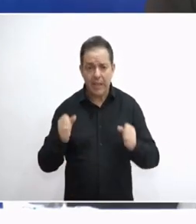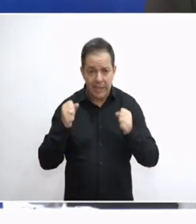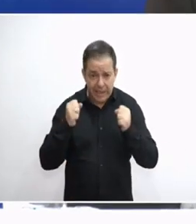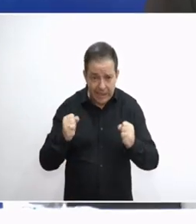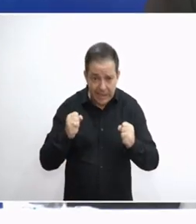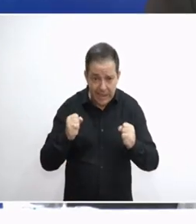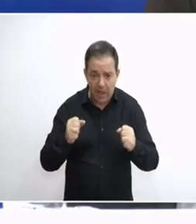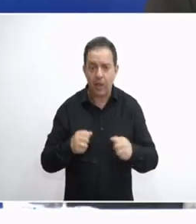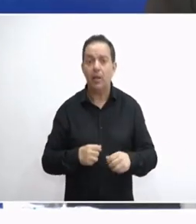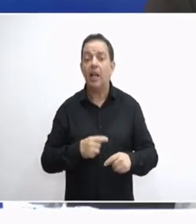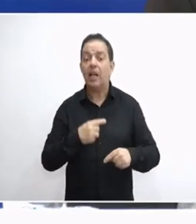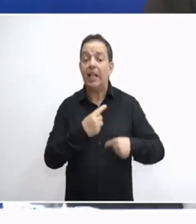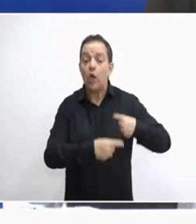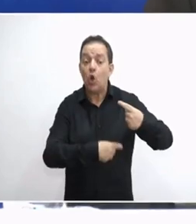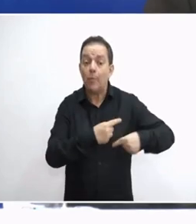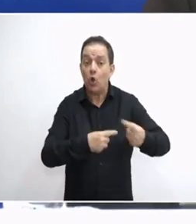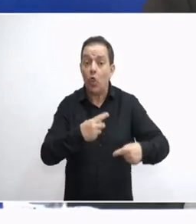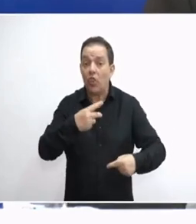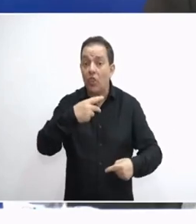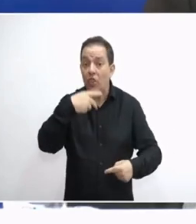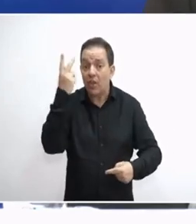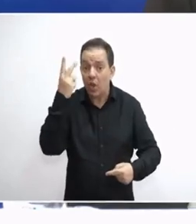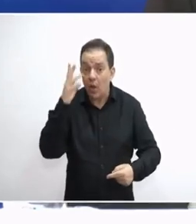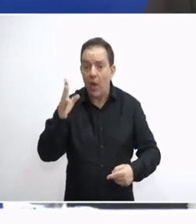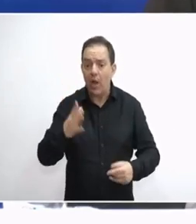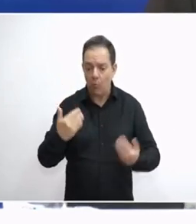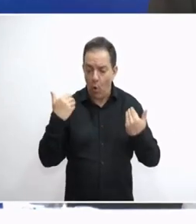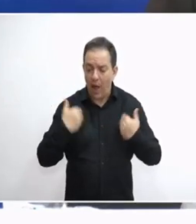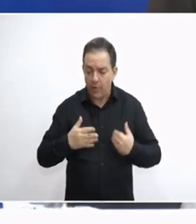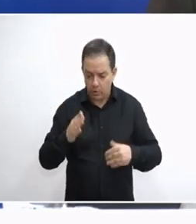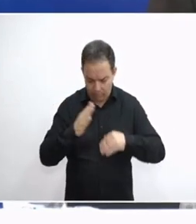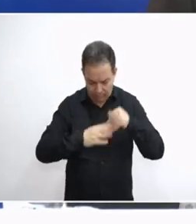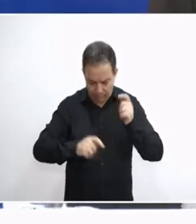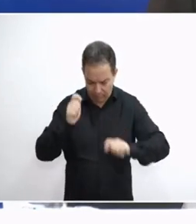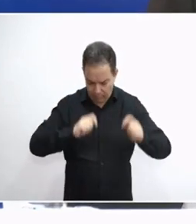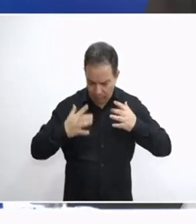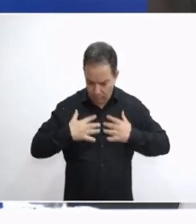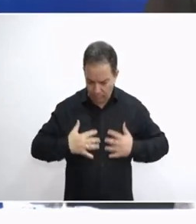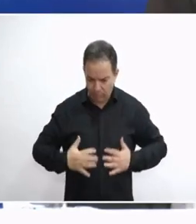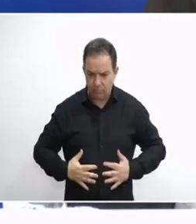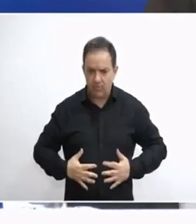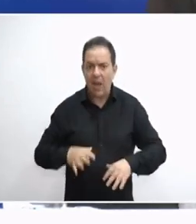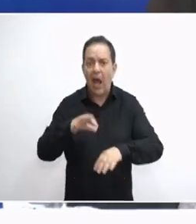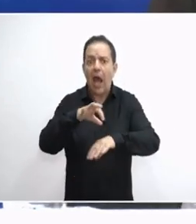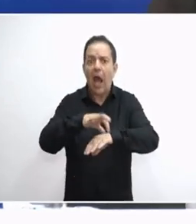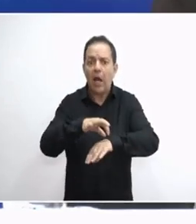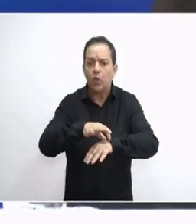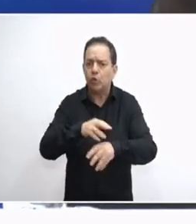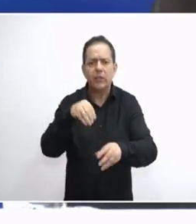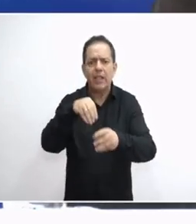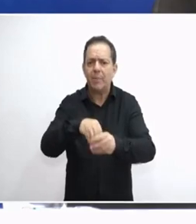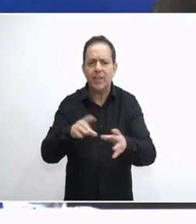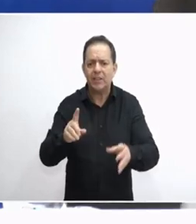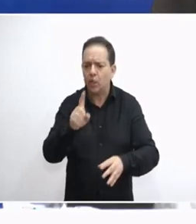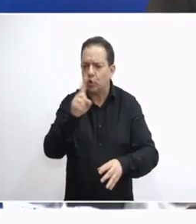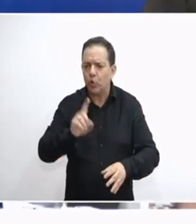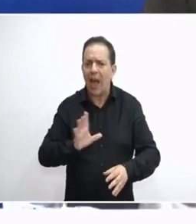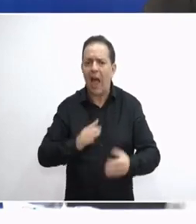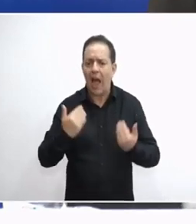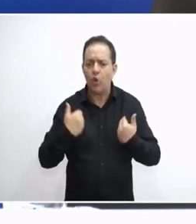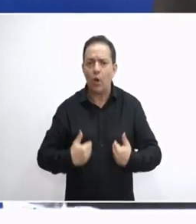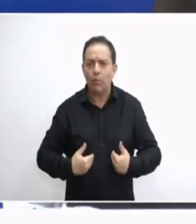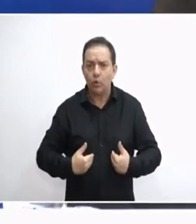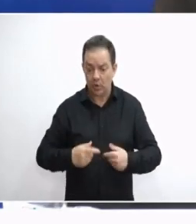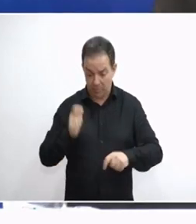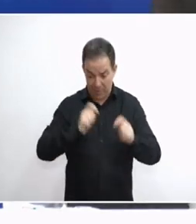υγεία είναι κληρονομικό δίκαιο του ίδιου του δημιουργήματος του ανθρώπου. Οι ασθένειες δεν ενήκουν στο βίο και στη ζωή των ανθρώπων. Η δημιουργία